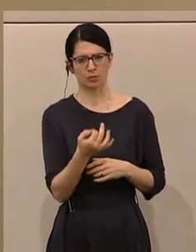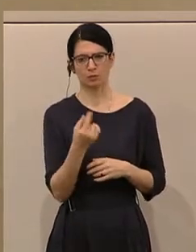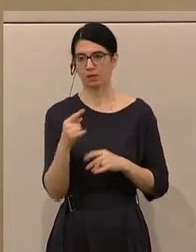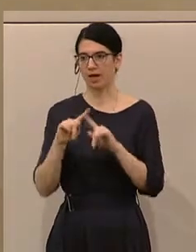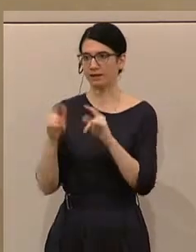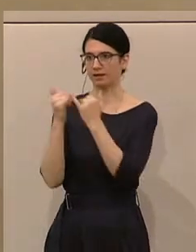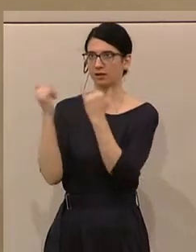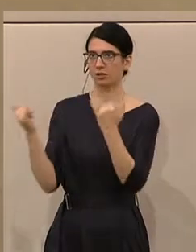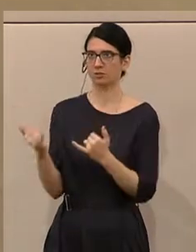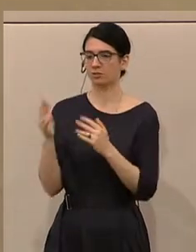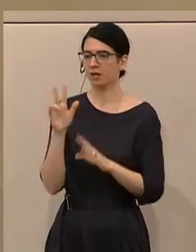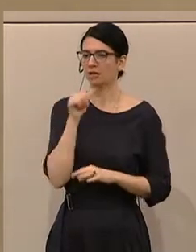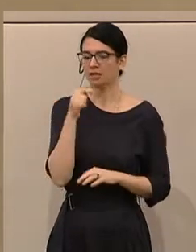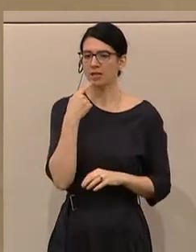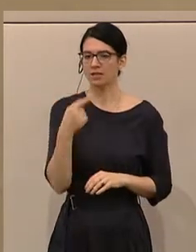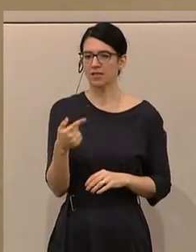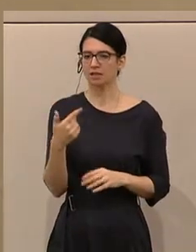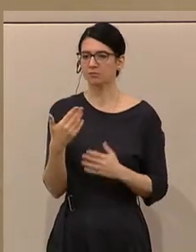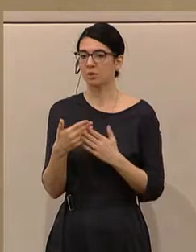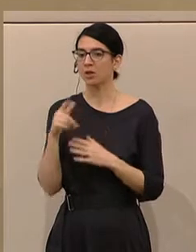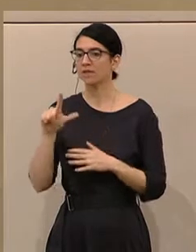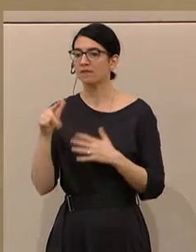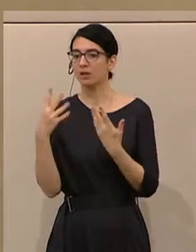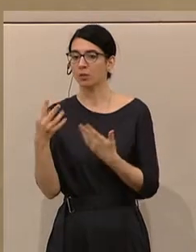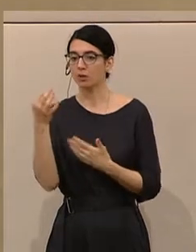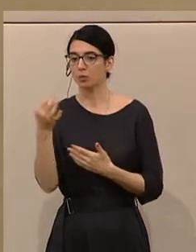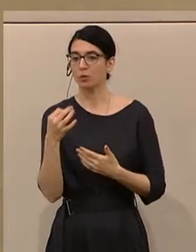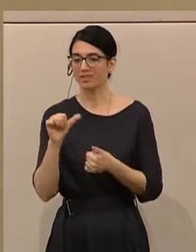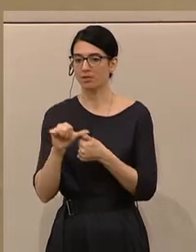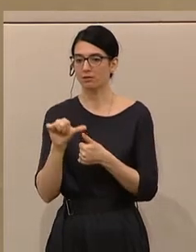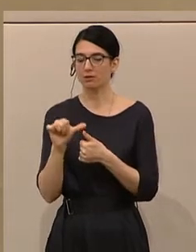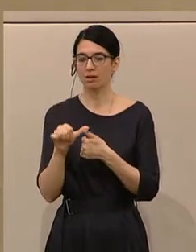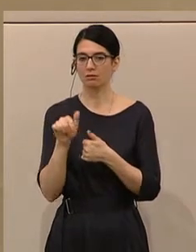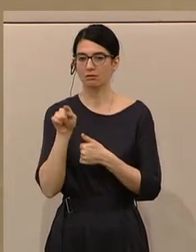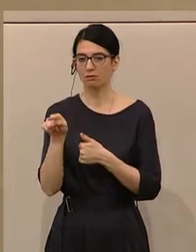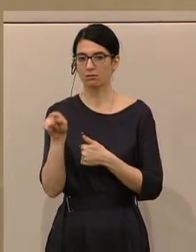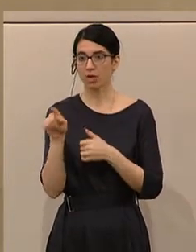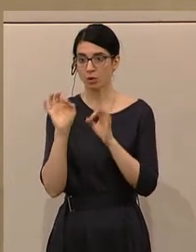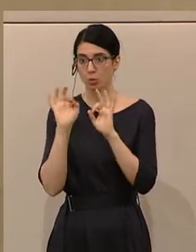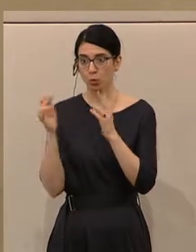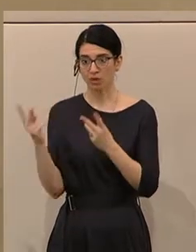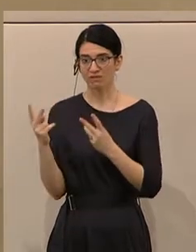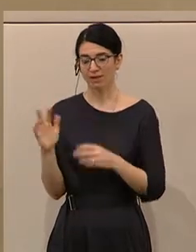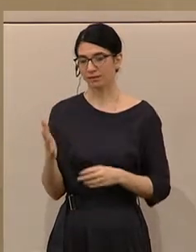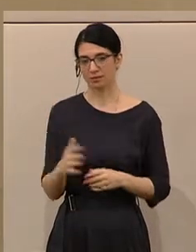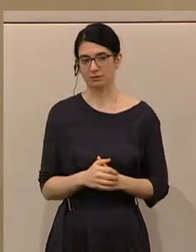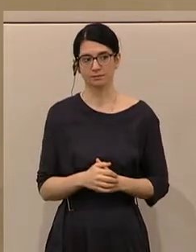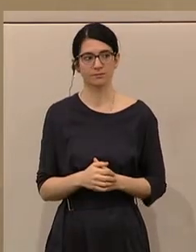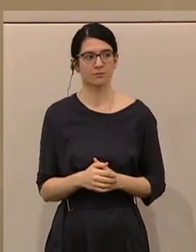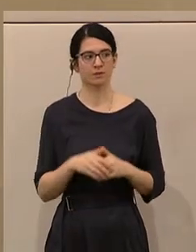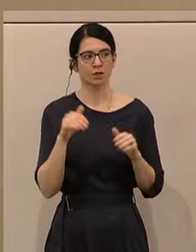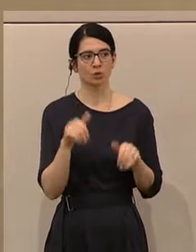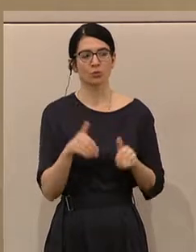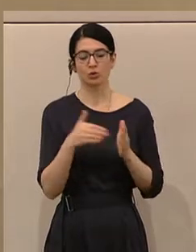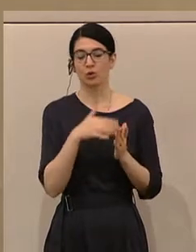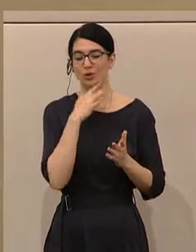Institutionen davon sprechen, weil wir 92 Prozent Besetzungsgrad haben, dass das ein guter Wert ist. Da können wir noch